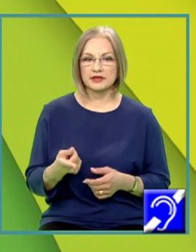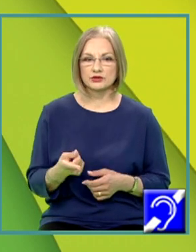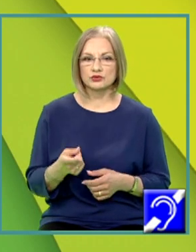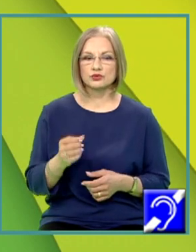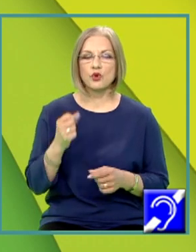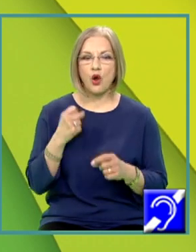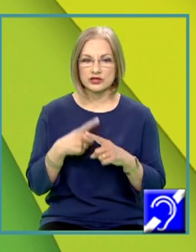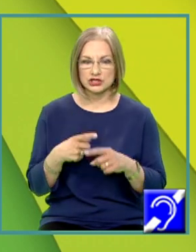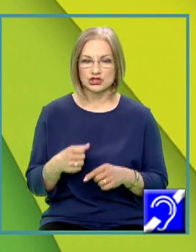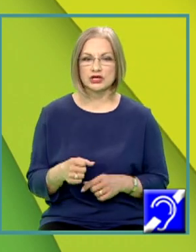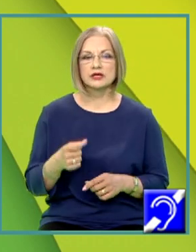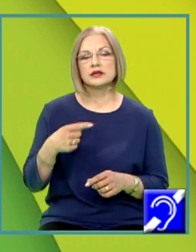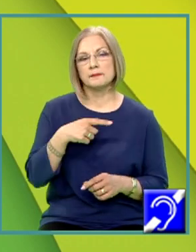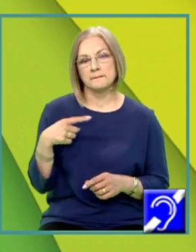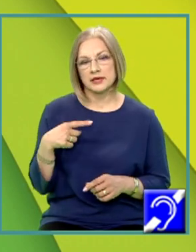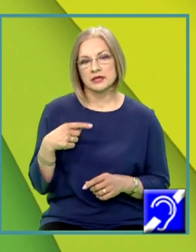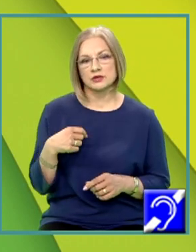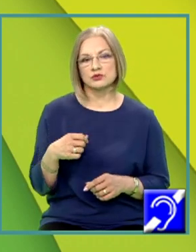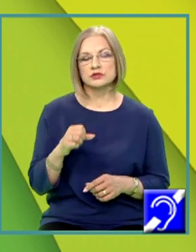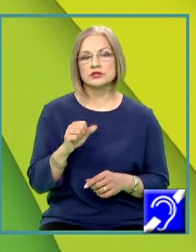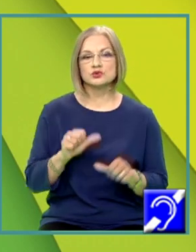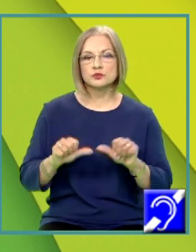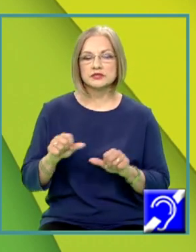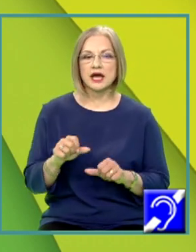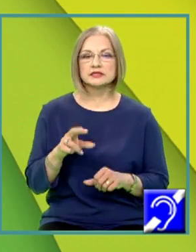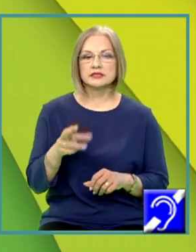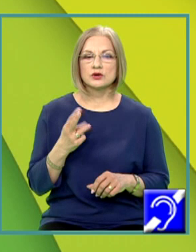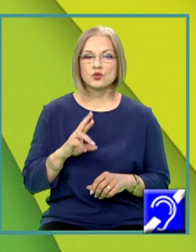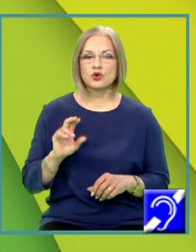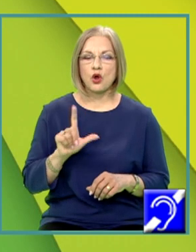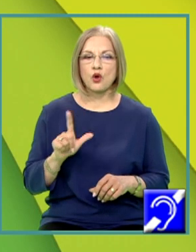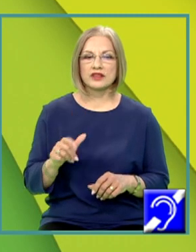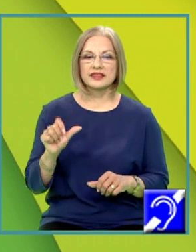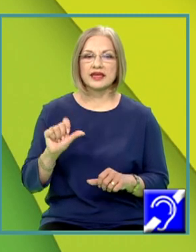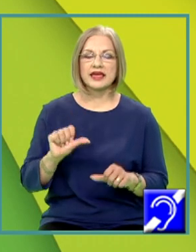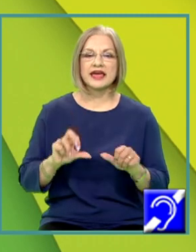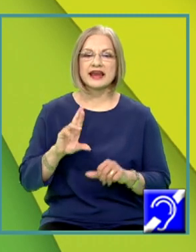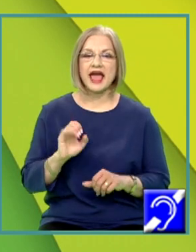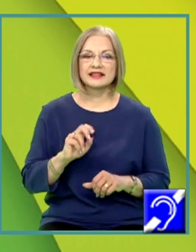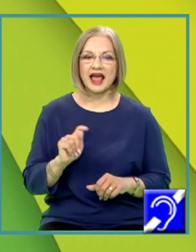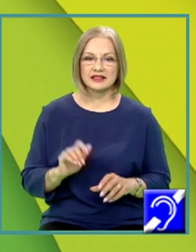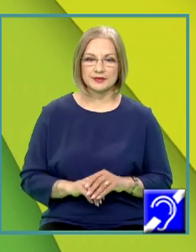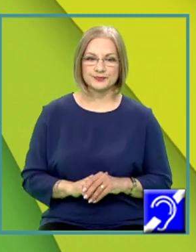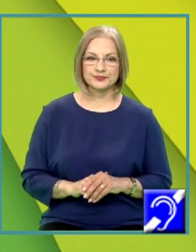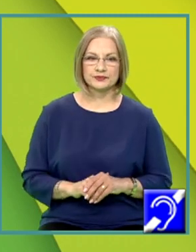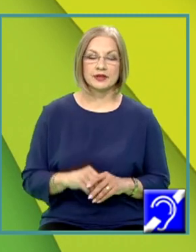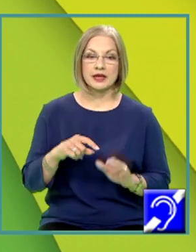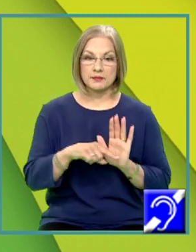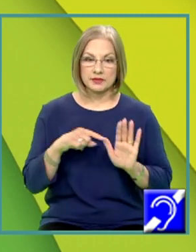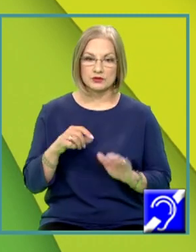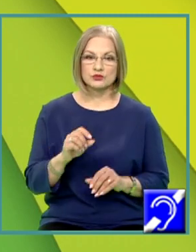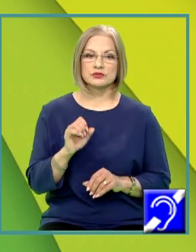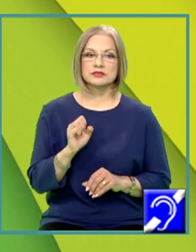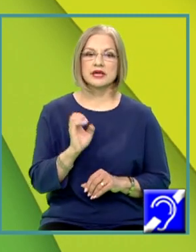oxigen minus substanțele cu rol de reactant, deci minus entalpia